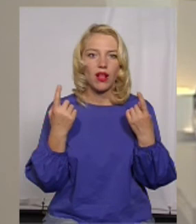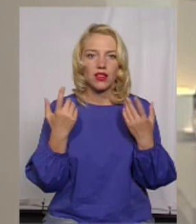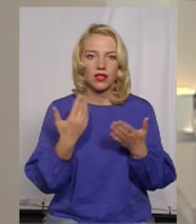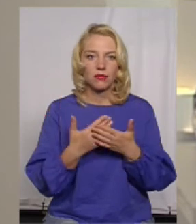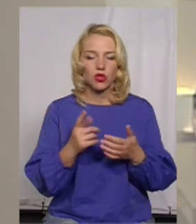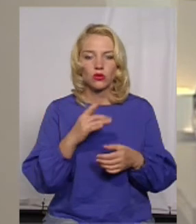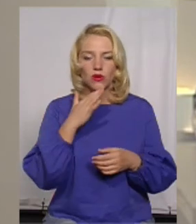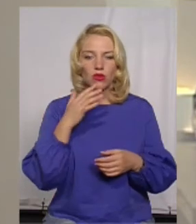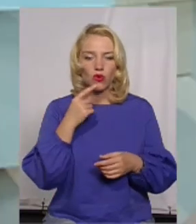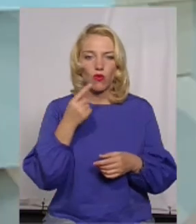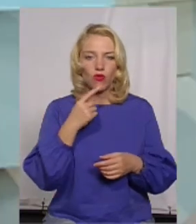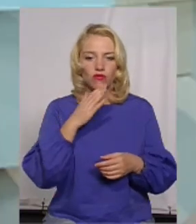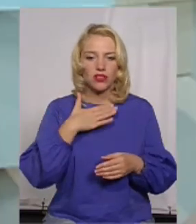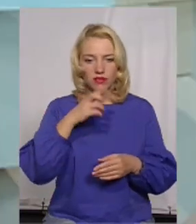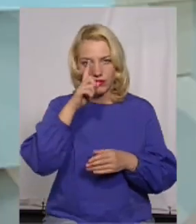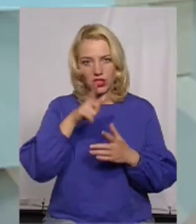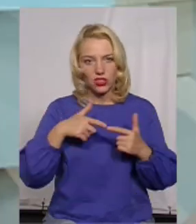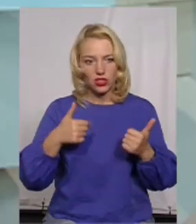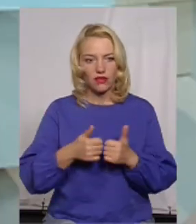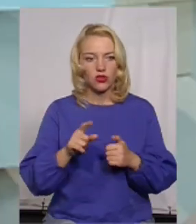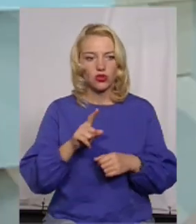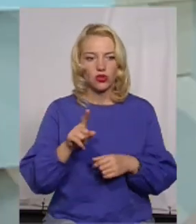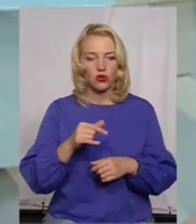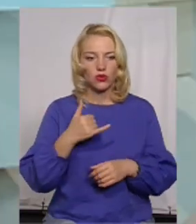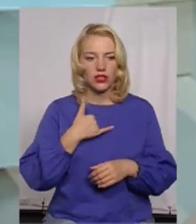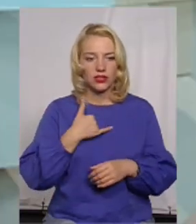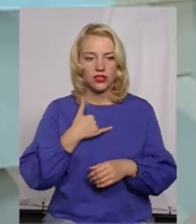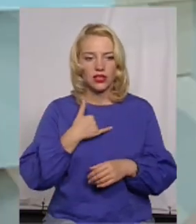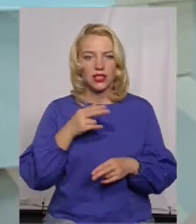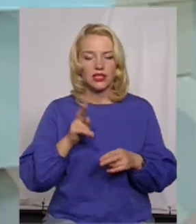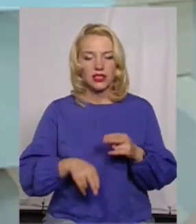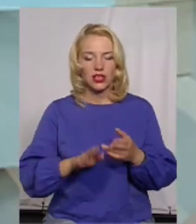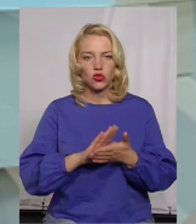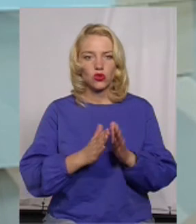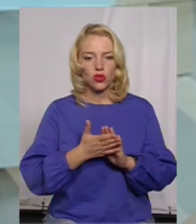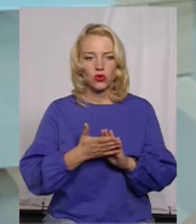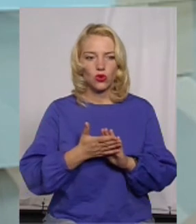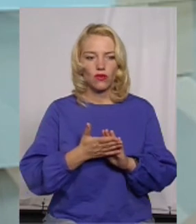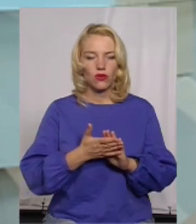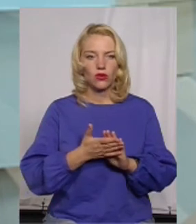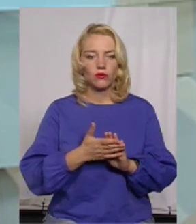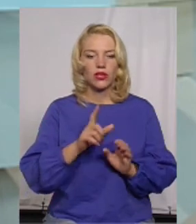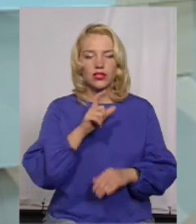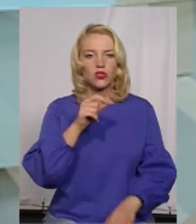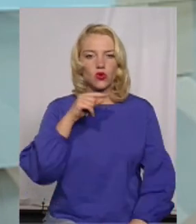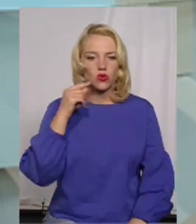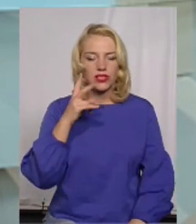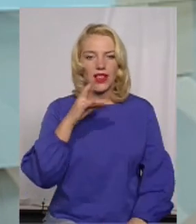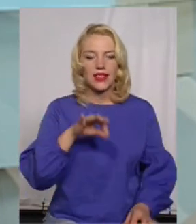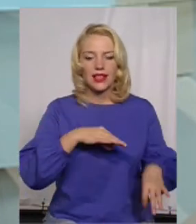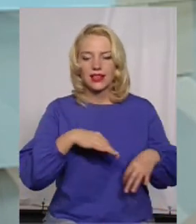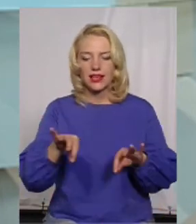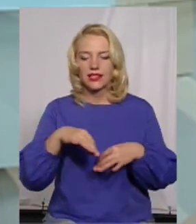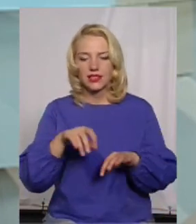в принципі, багато вже говорять в нашій країні, це, що у нас закінчується договір з Росією на транзит газу. Тобто, яким чином це